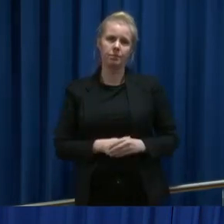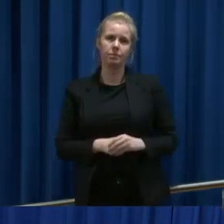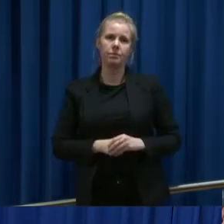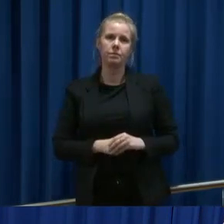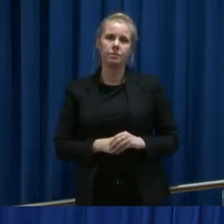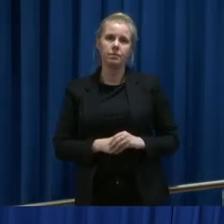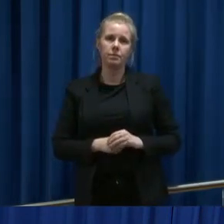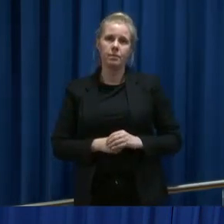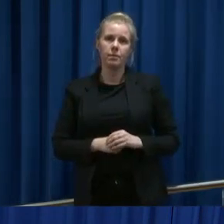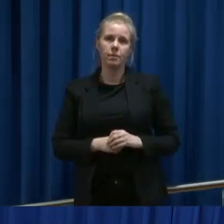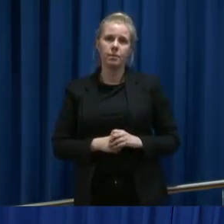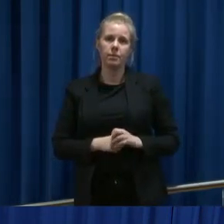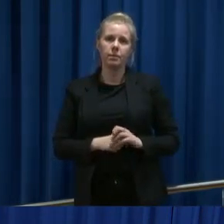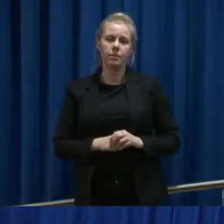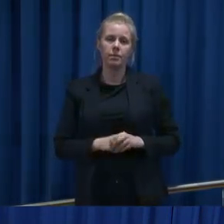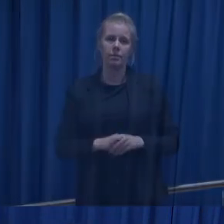Takk.